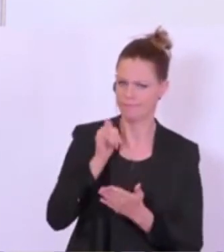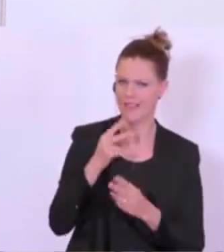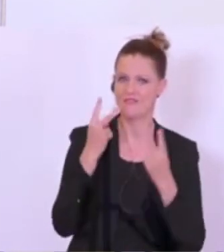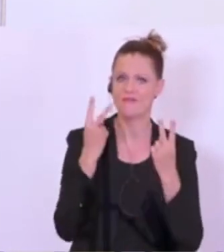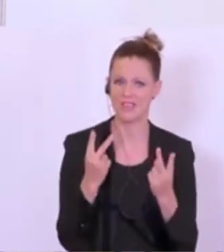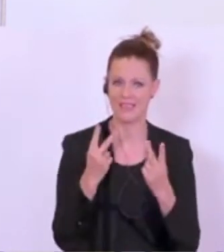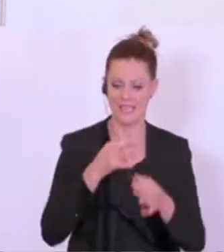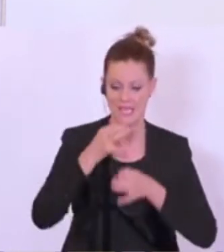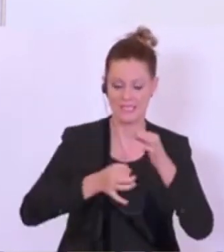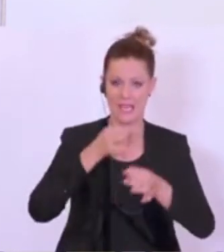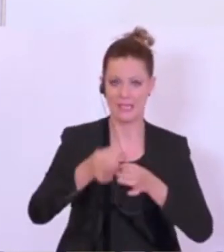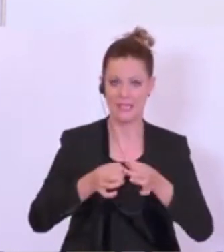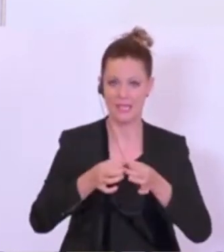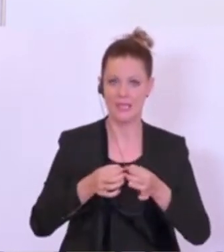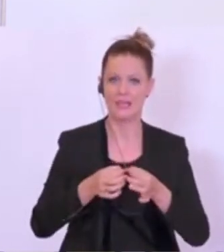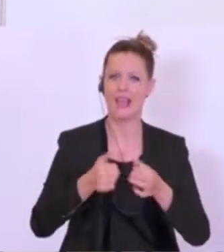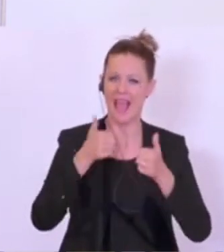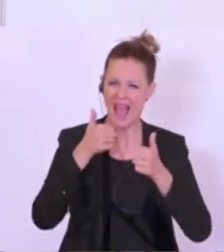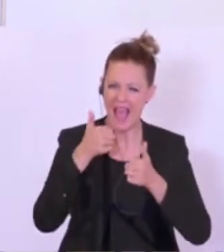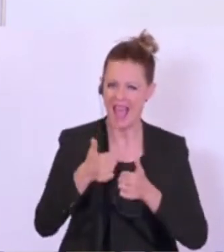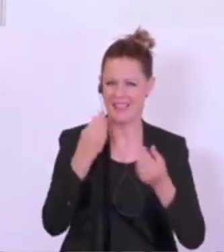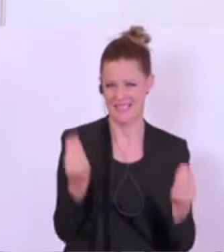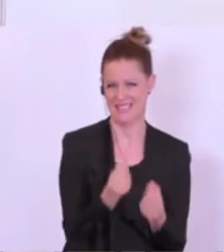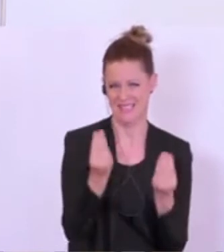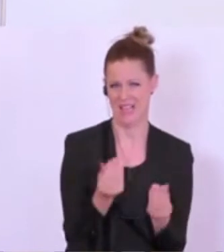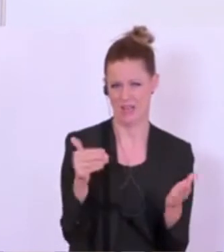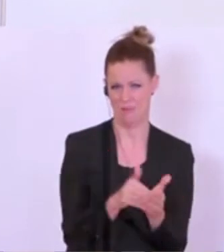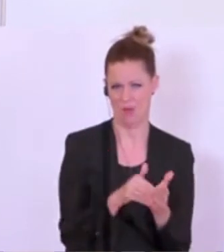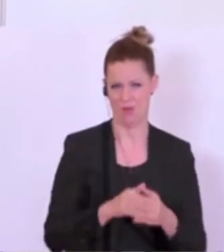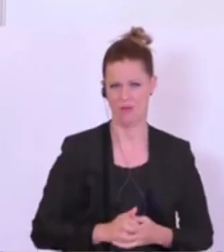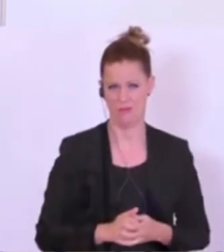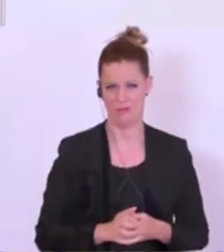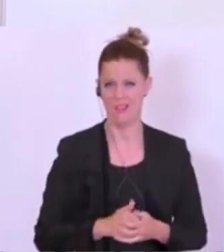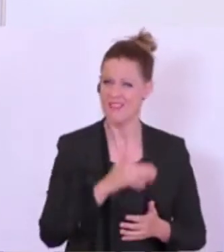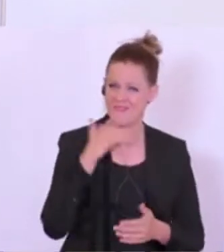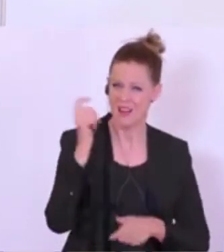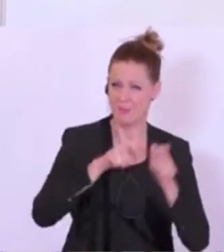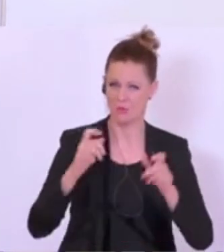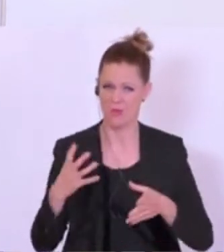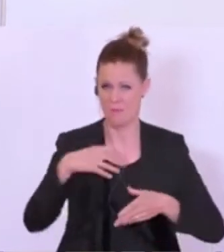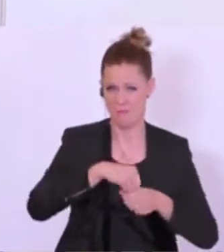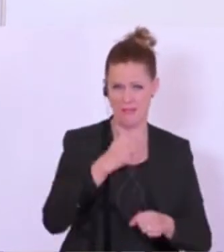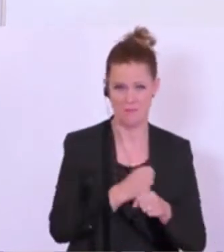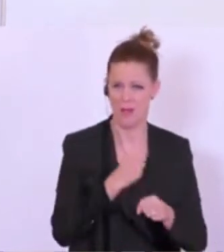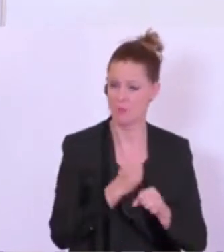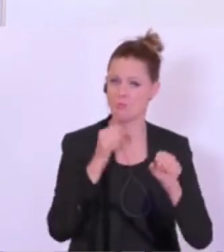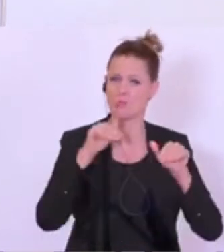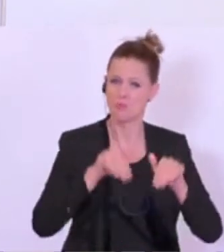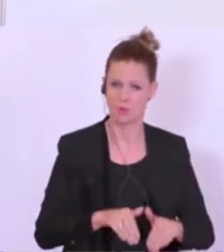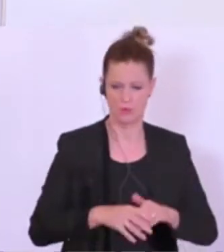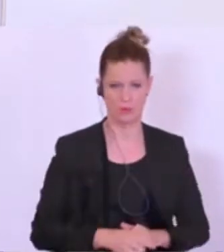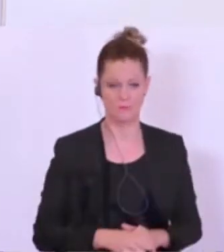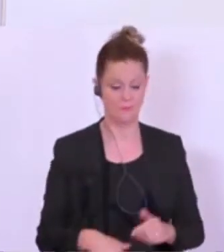dass es eine Strategie aus einem Guss gibt und dass möglichst viele Beteiligte an dieser Strategie mitarbeiten.